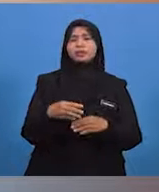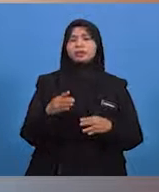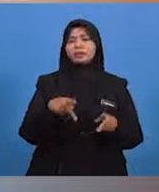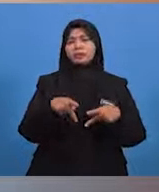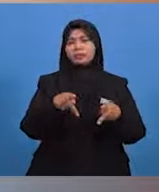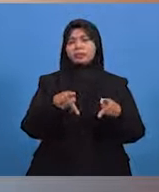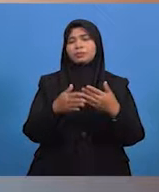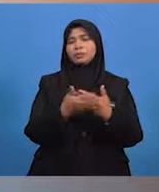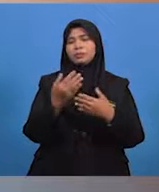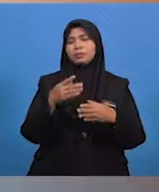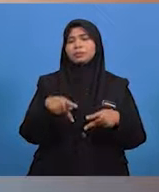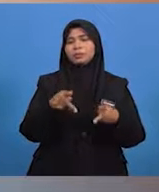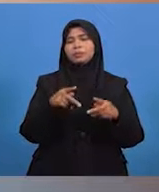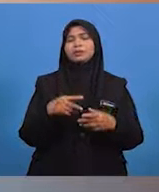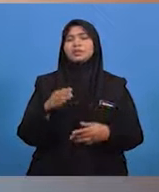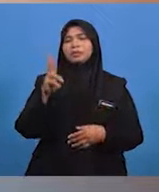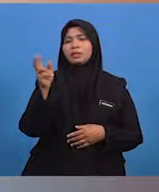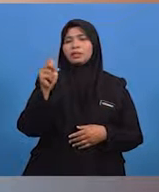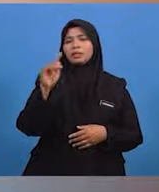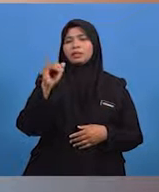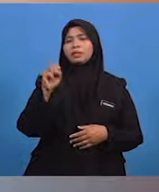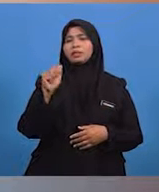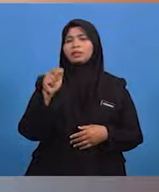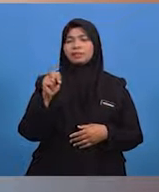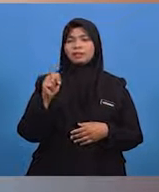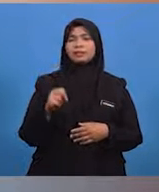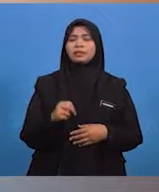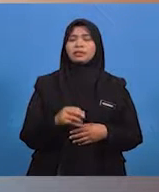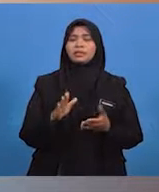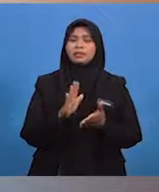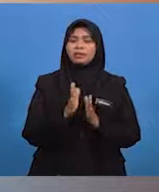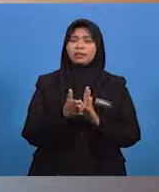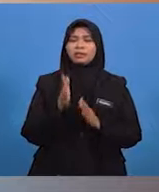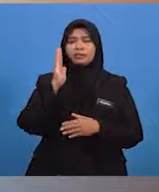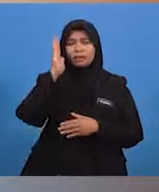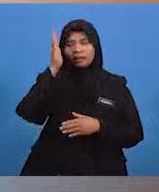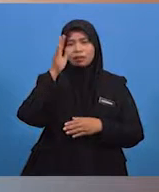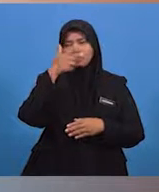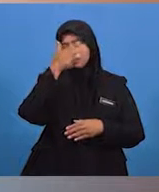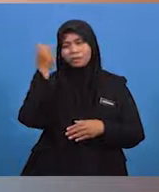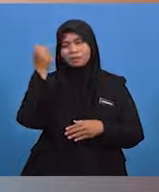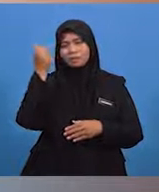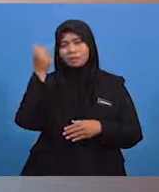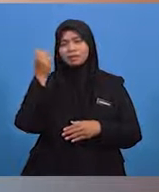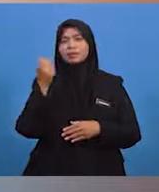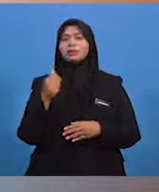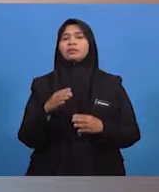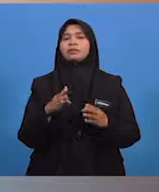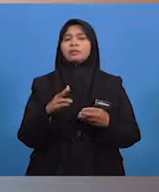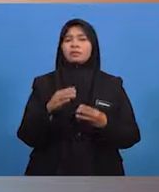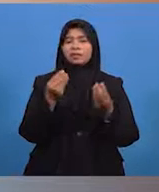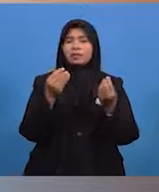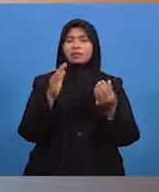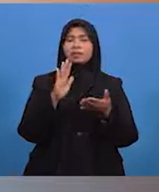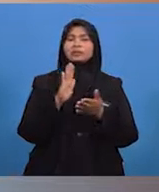hakisan dan lulu hawa. Hakisan dan lulu hawa akan menyebabkan struktur tanah menjadi